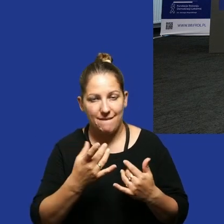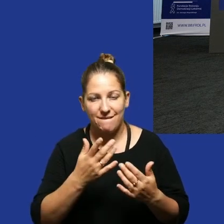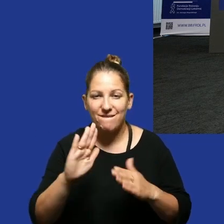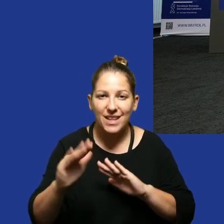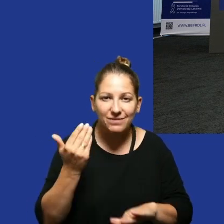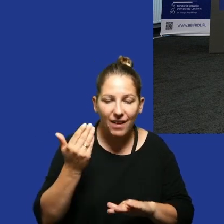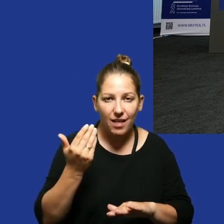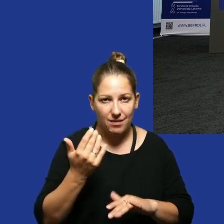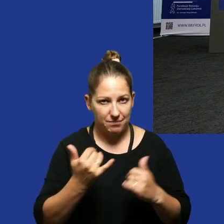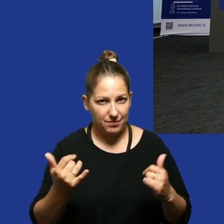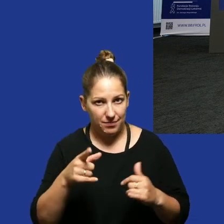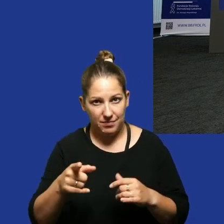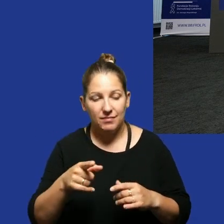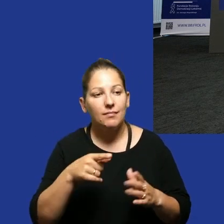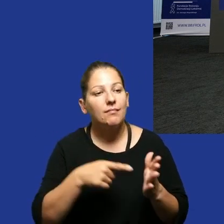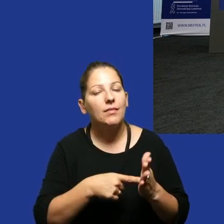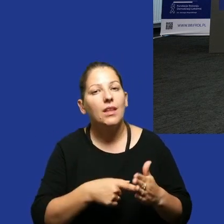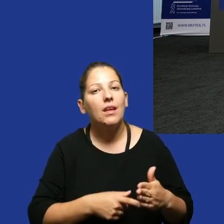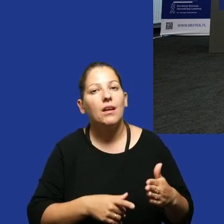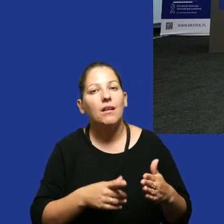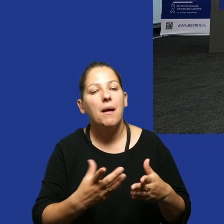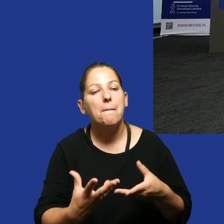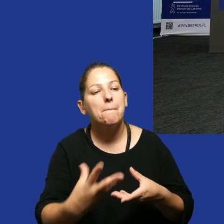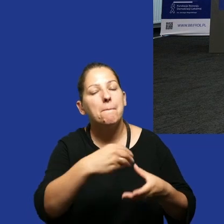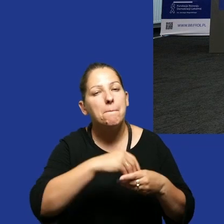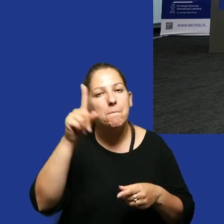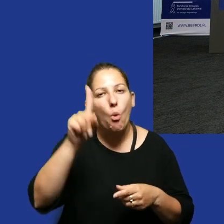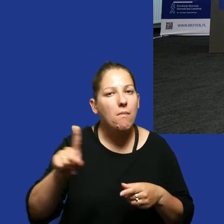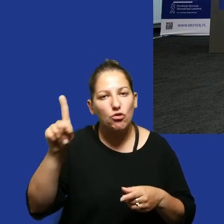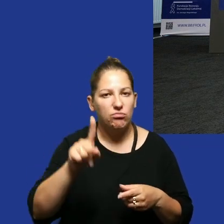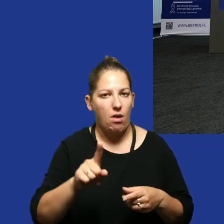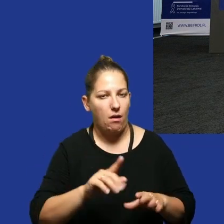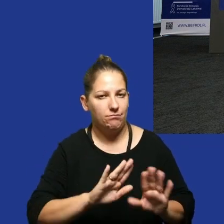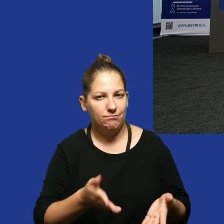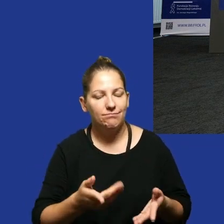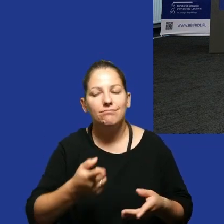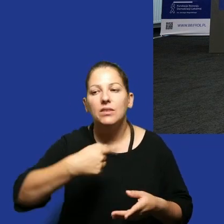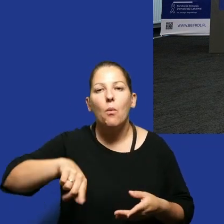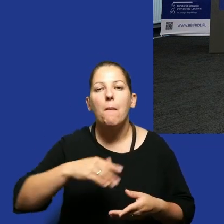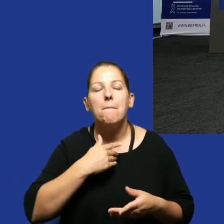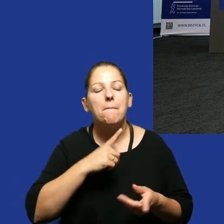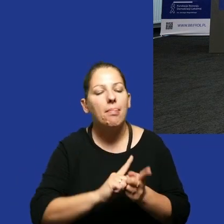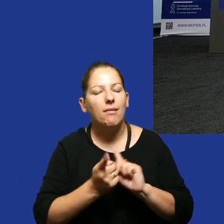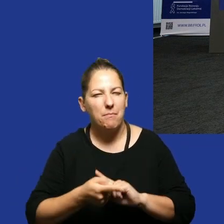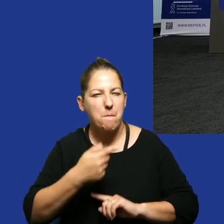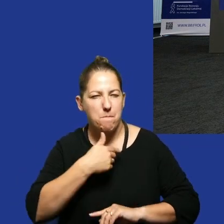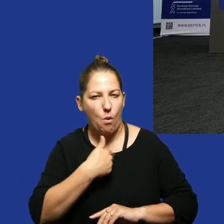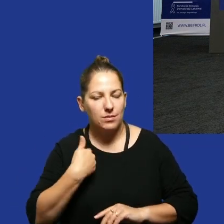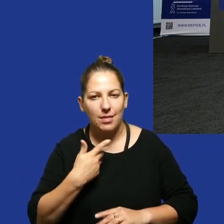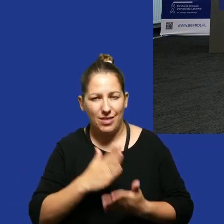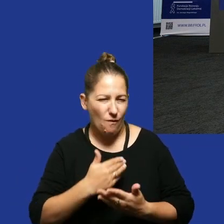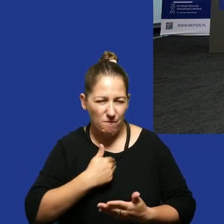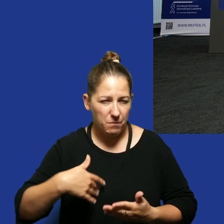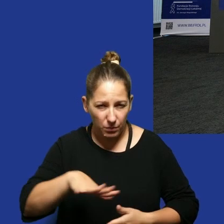de facto mające prowadzić do ograniczenia partycypacji publicznej, mówiąc z angielskiego. Już w naszym polskim wariancie to nie tylko